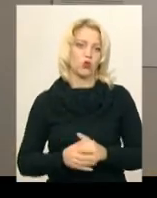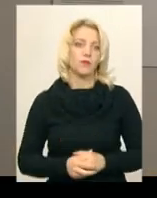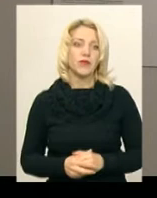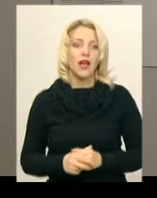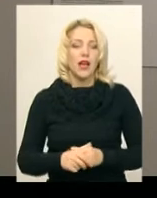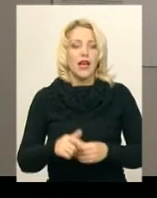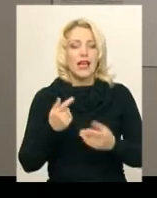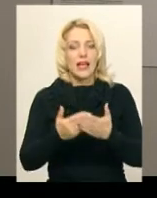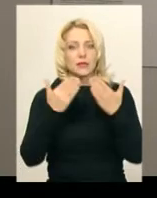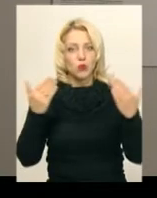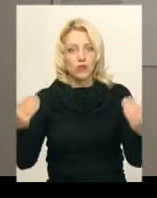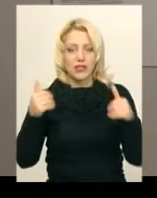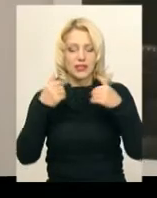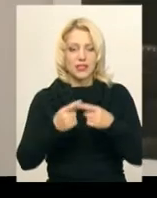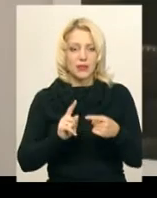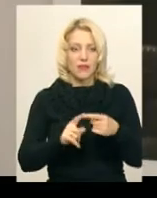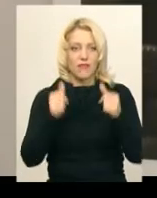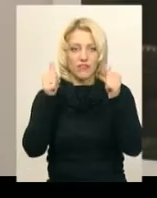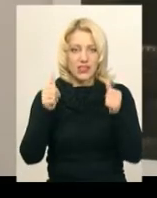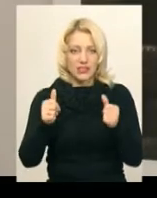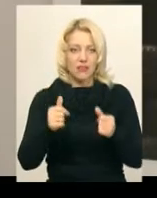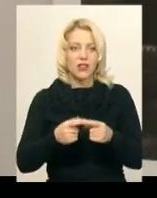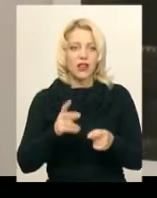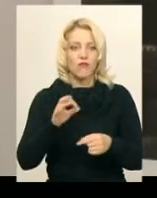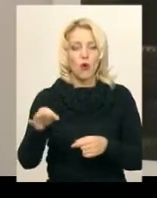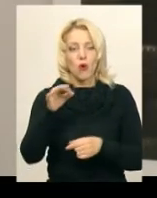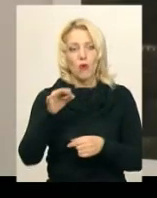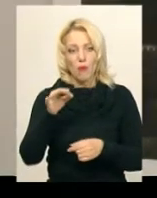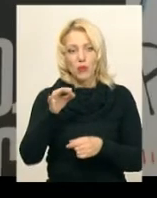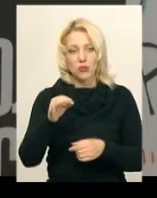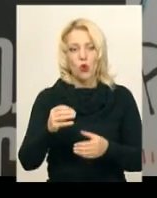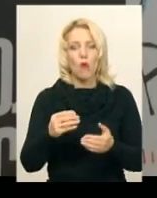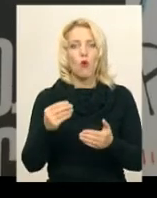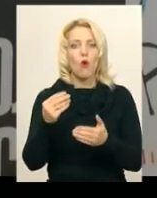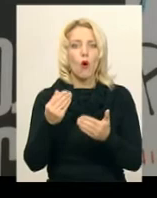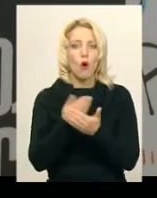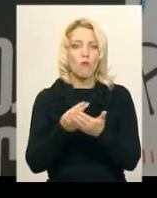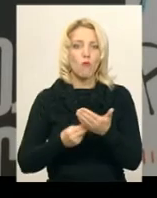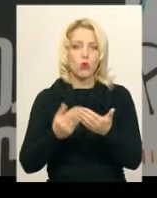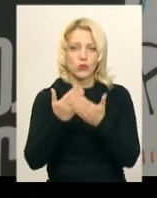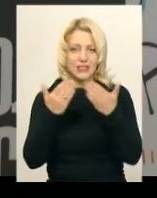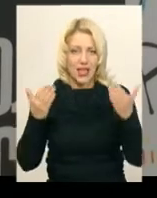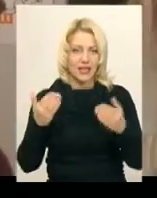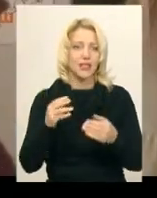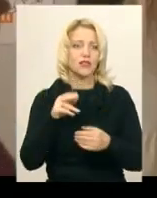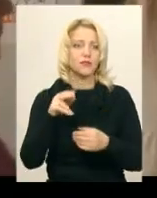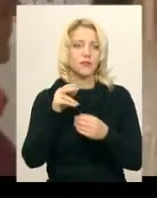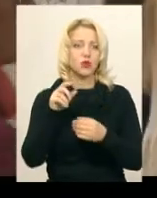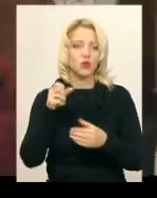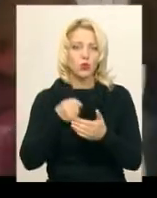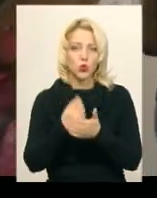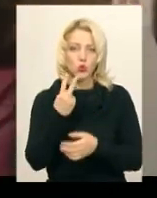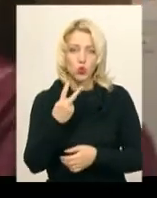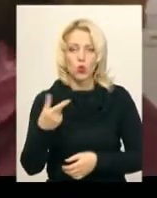Експонуватиме ця виставка «Майдан – простір творчості» у Хмельницькому обласному художньому музеї до 2 грудня. Дарина Денисенко, Віктор Кривий –